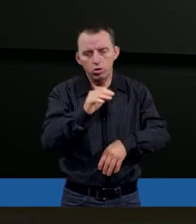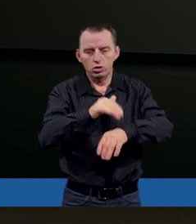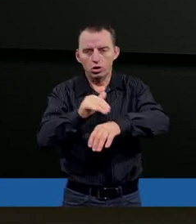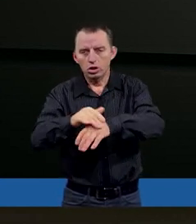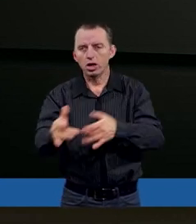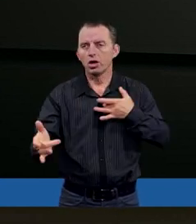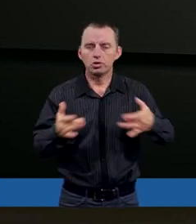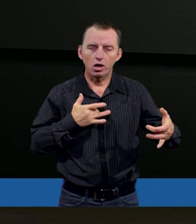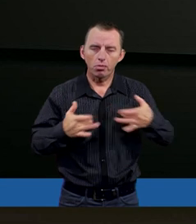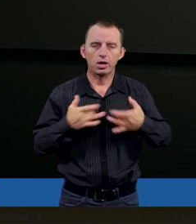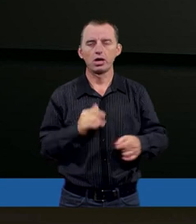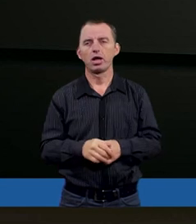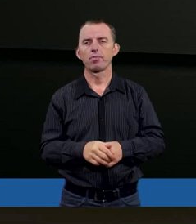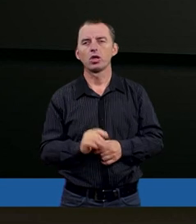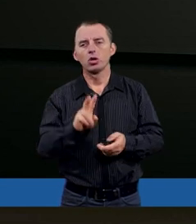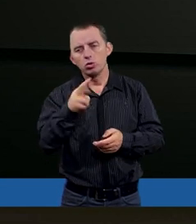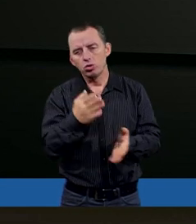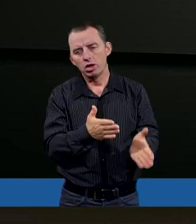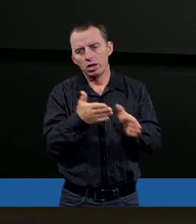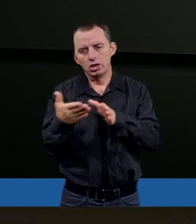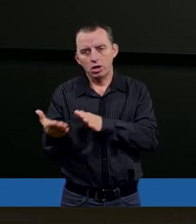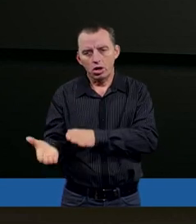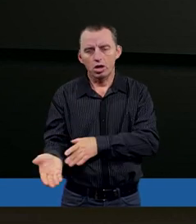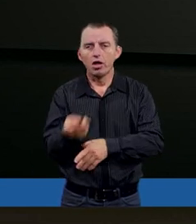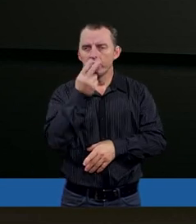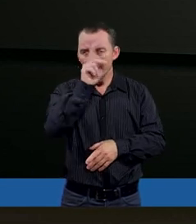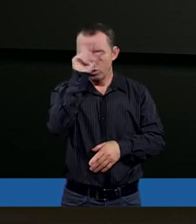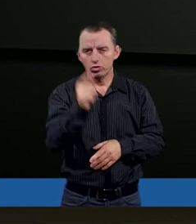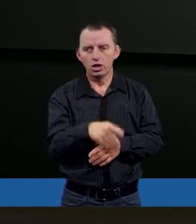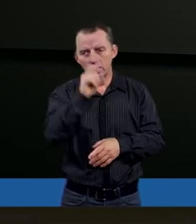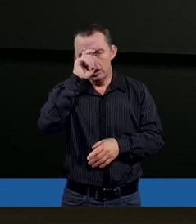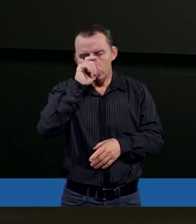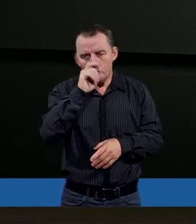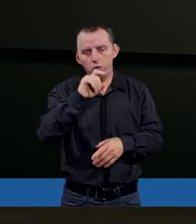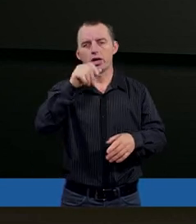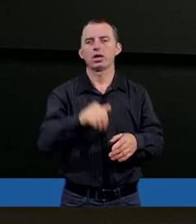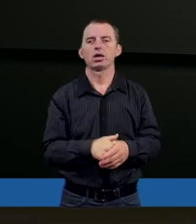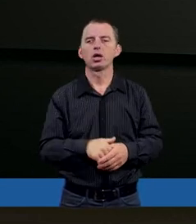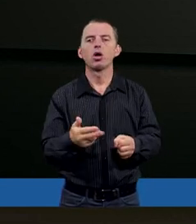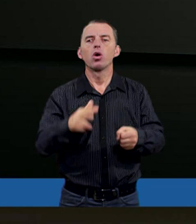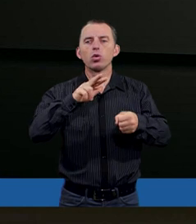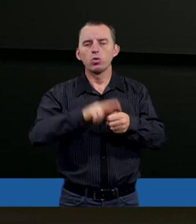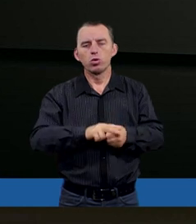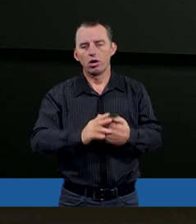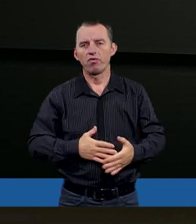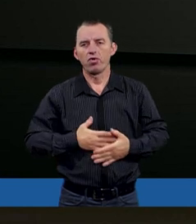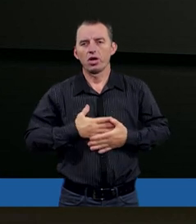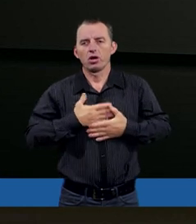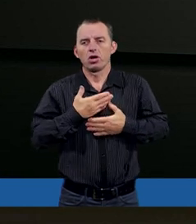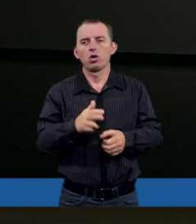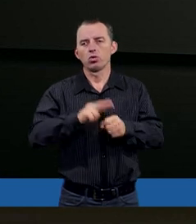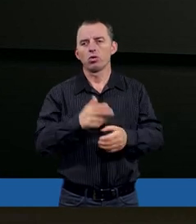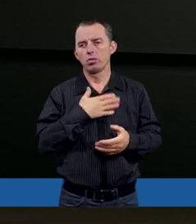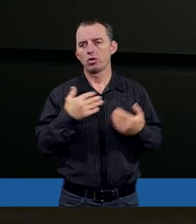A z drugiej strony też widzimy wielu ludzi złych, którzy, jak się wydaje, przeżywają